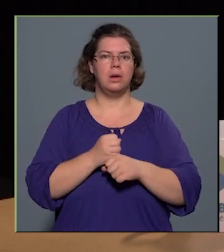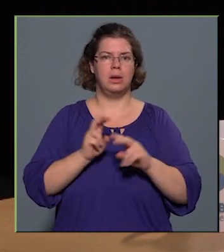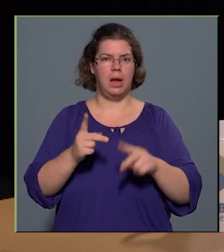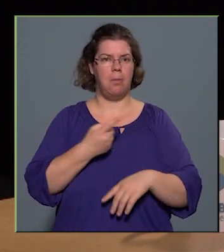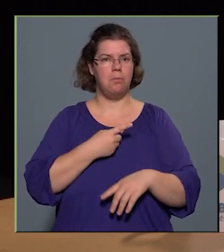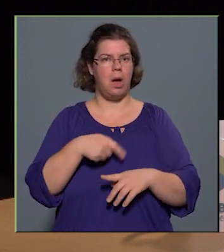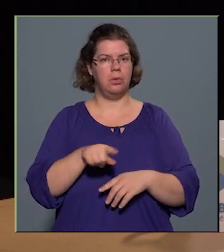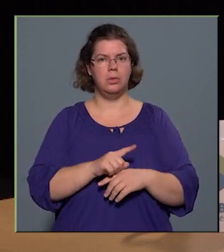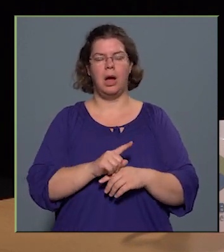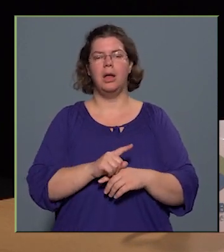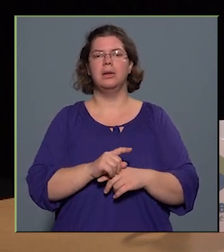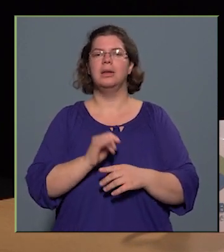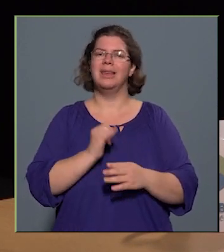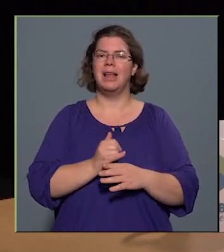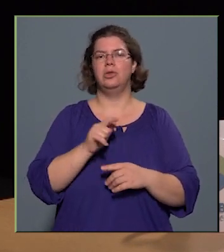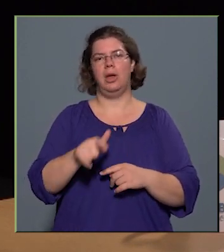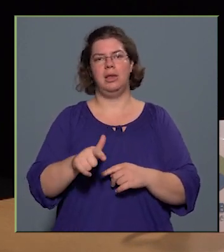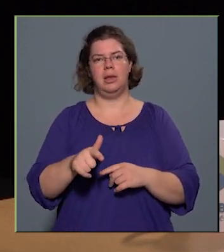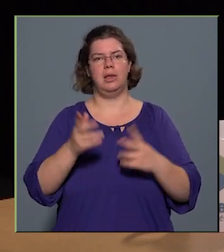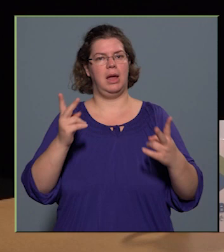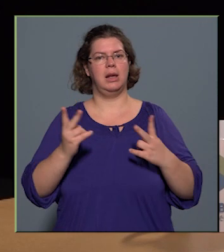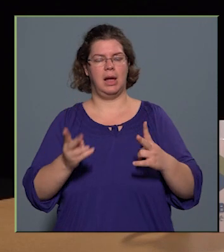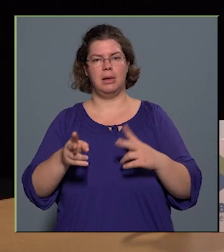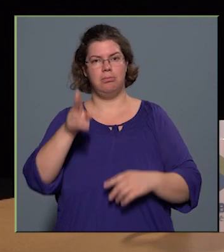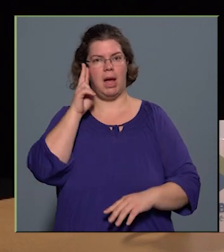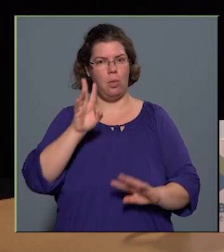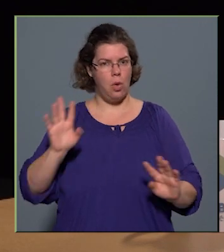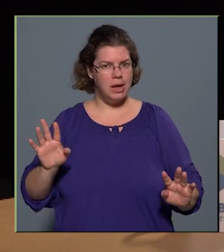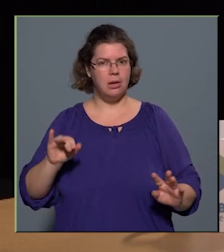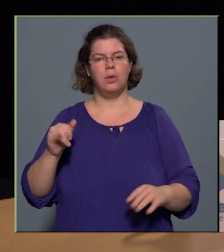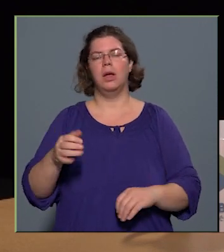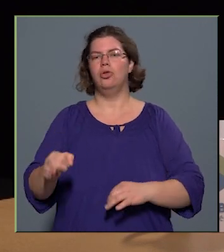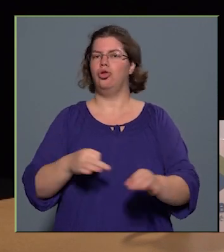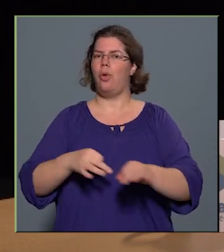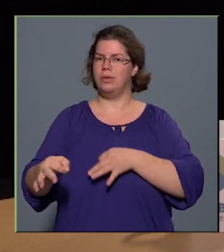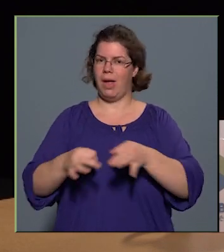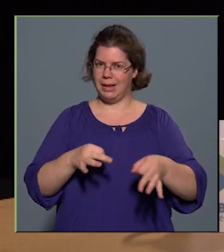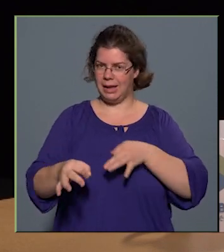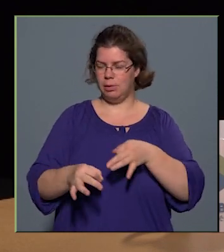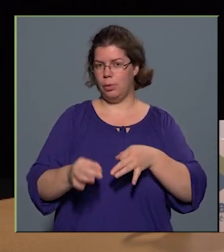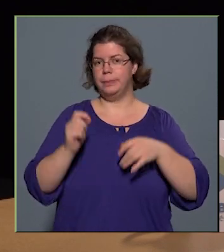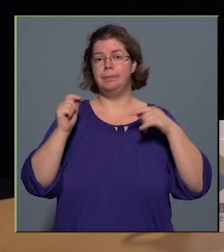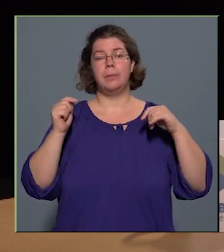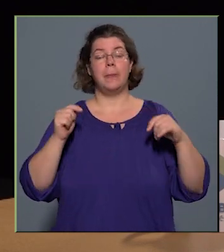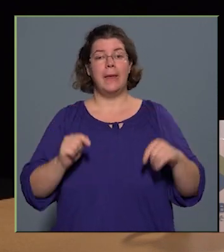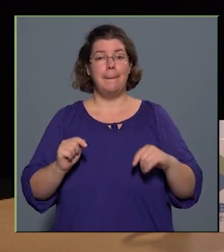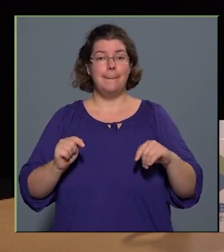igenis ezeket az értékeket megőrizzük, és közvetítjük. Ebben